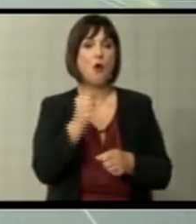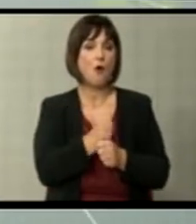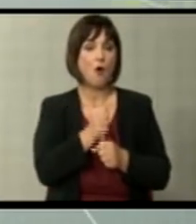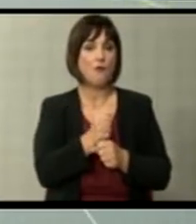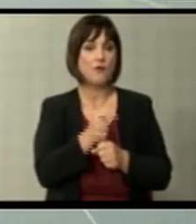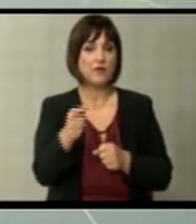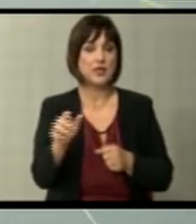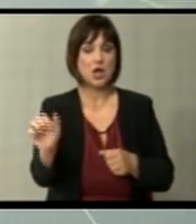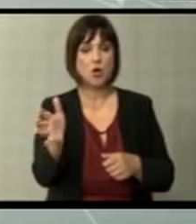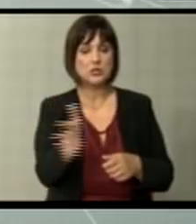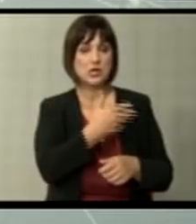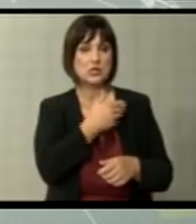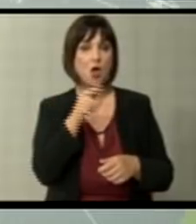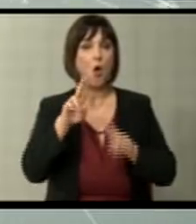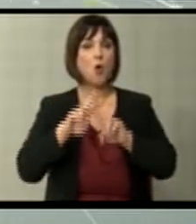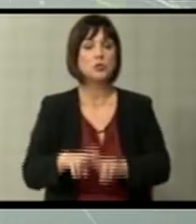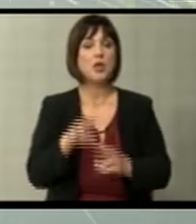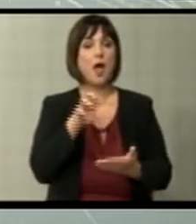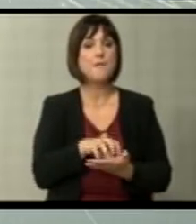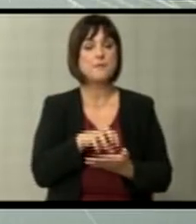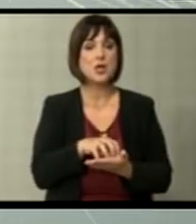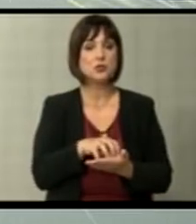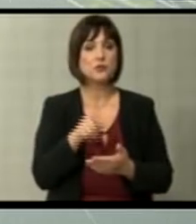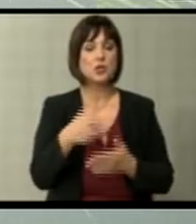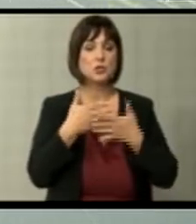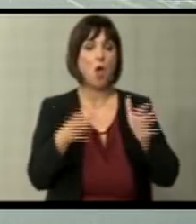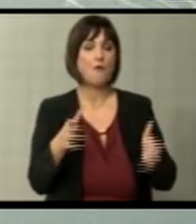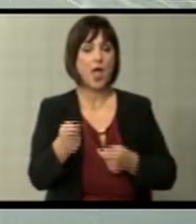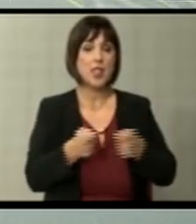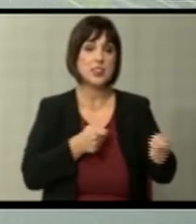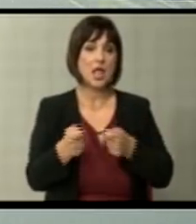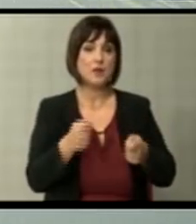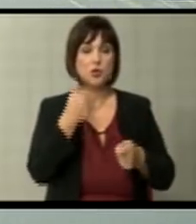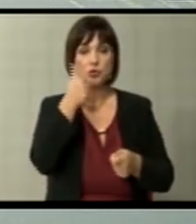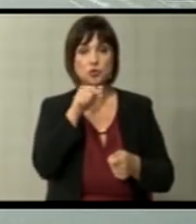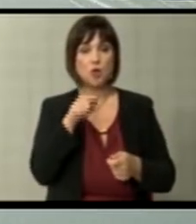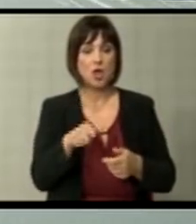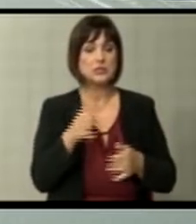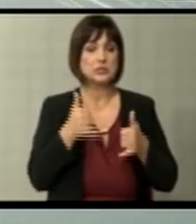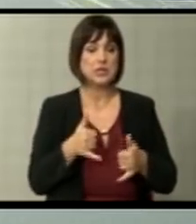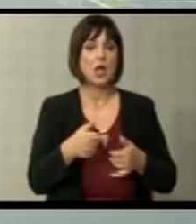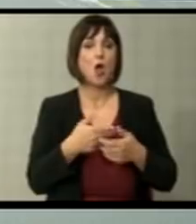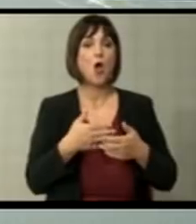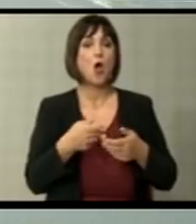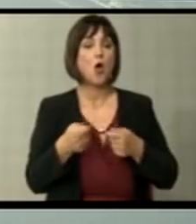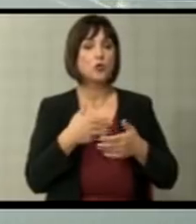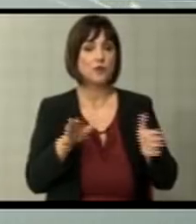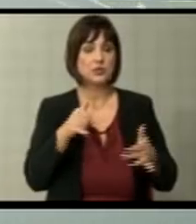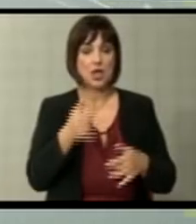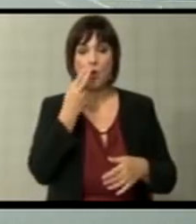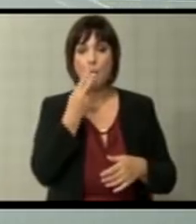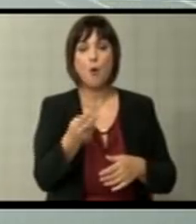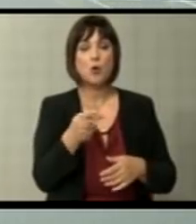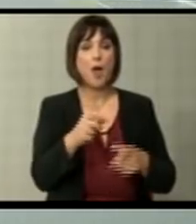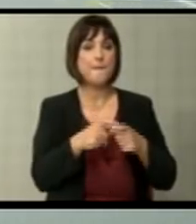го тргне, остава простор да се отвараат. Сега предадам овде и го погледна